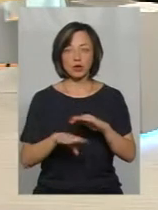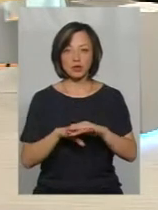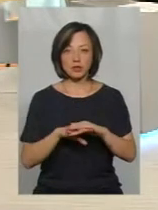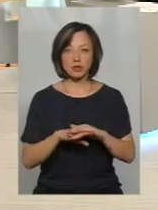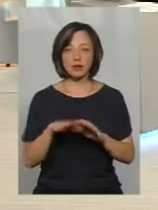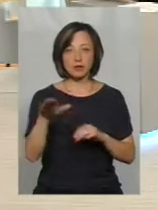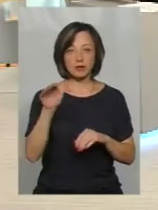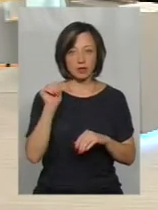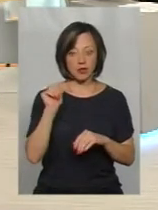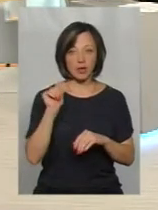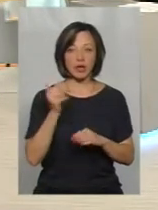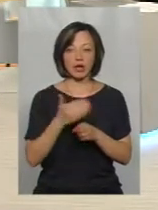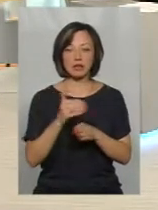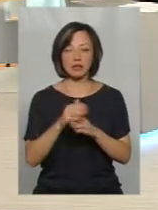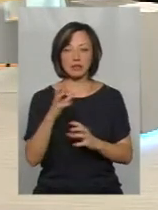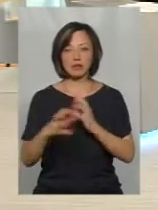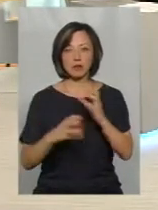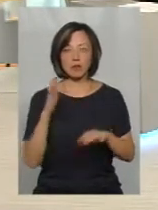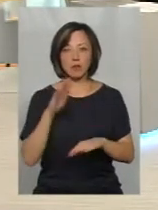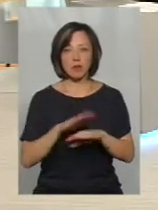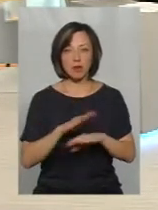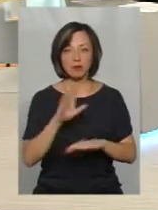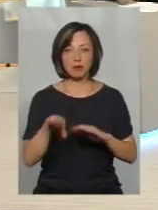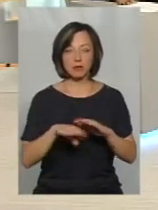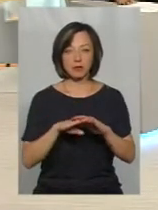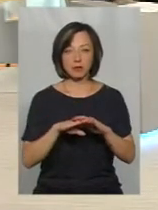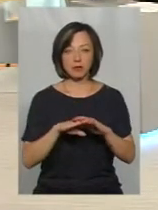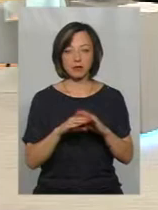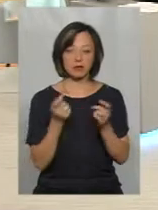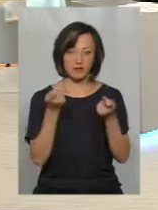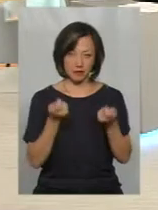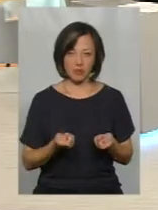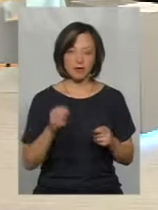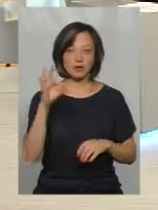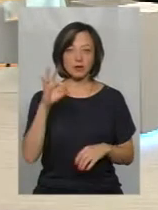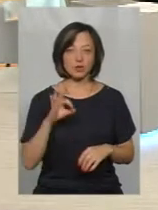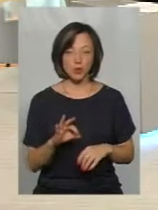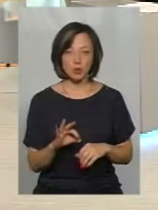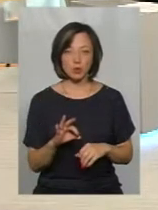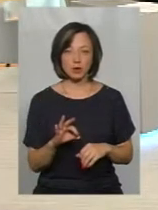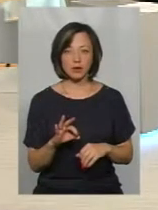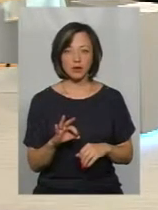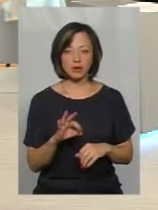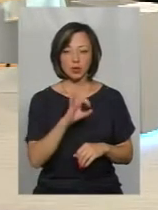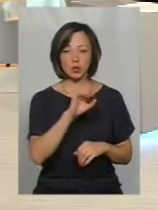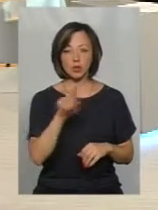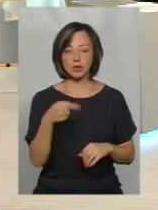кредит Світового банку під незначний, як кажуть експерти, відсоток 0